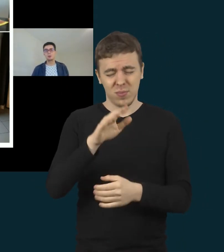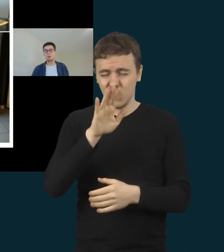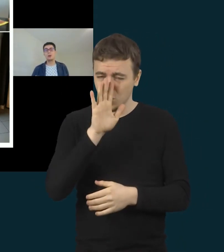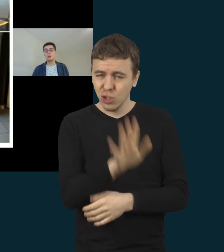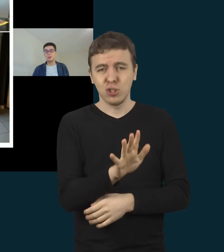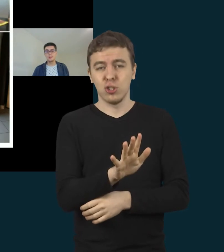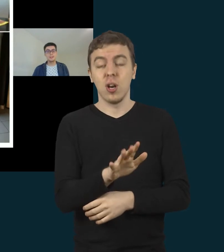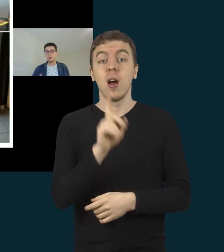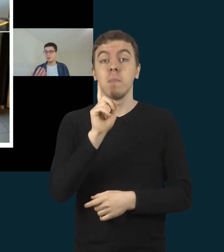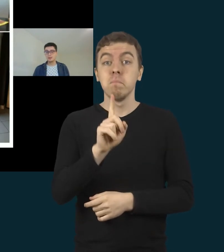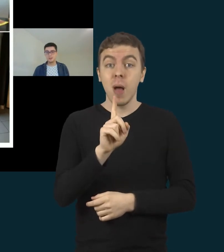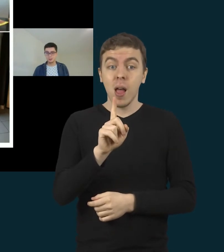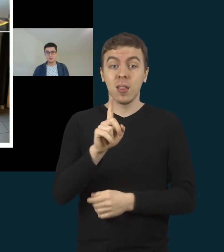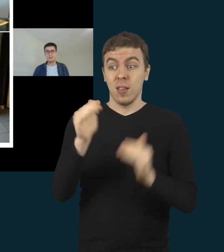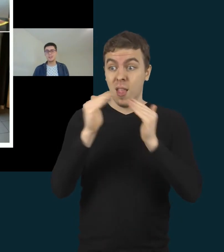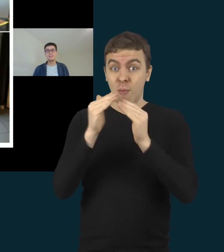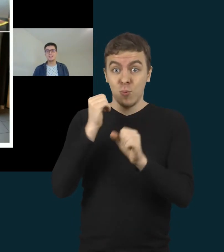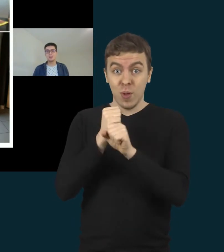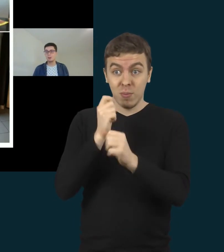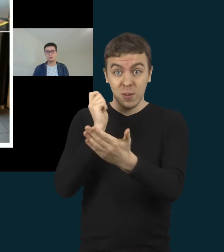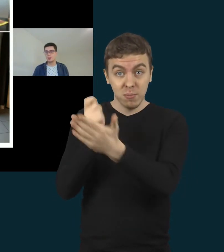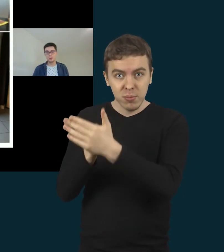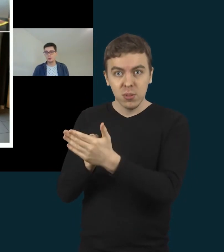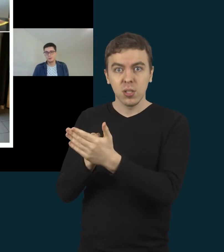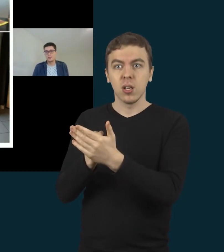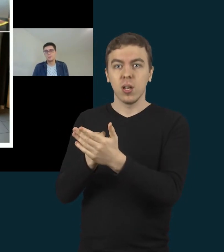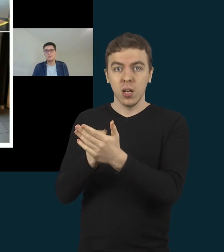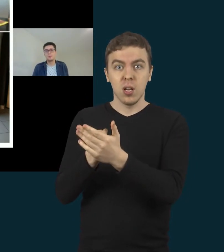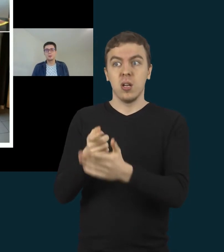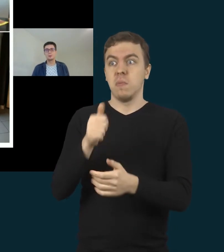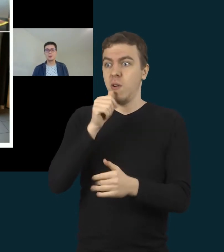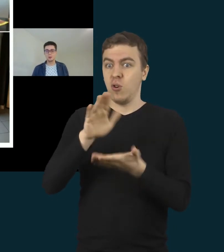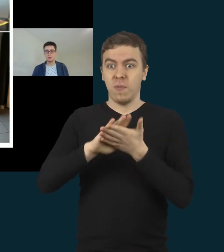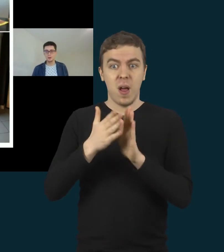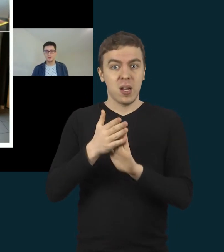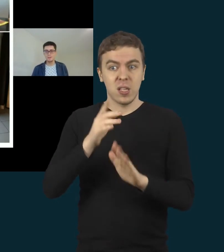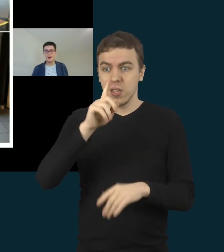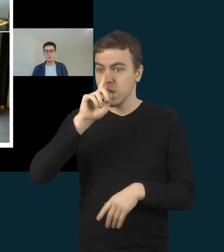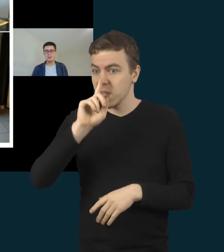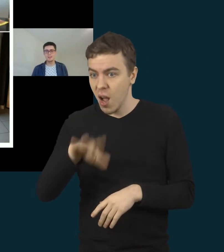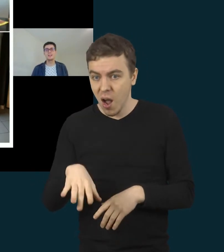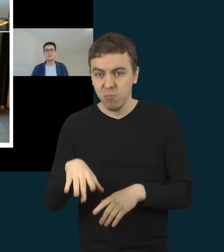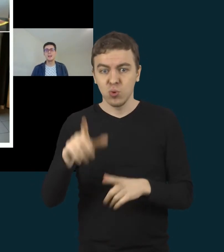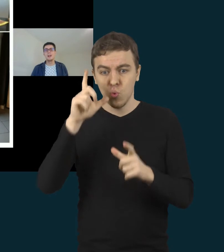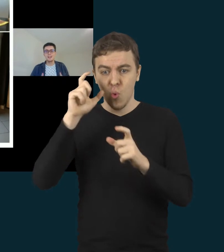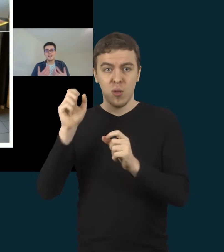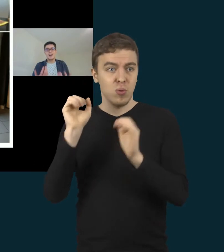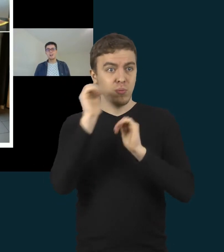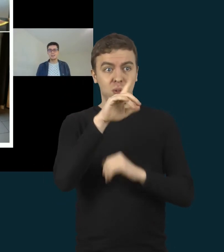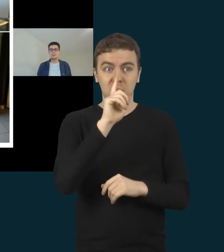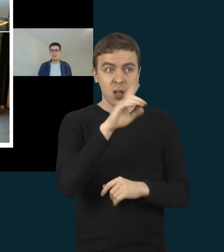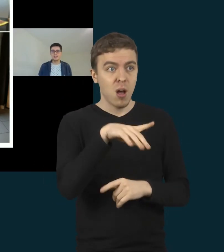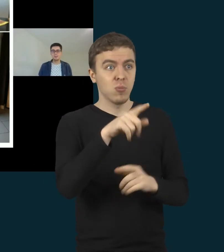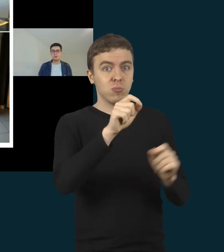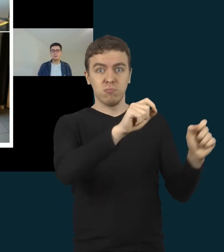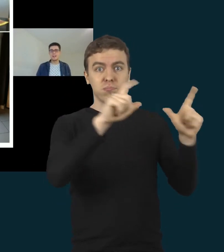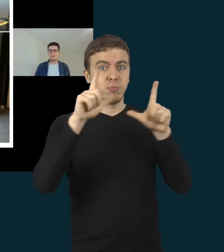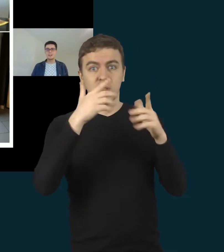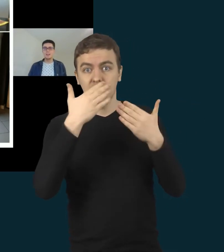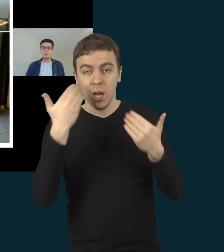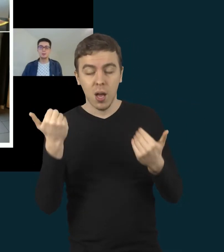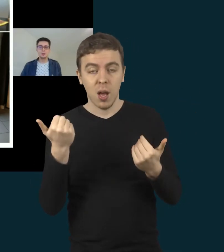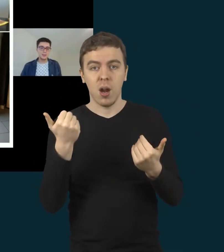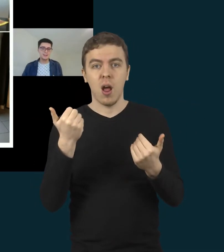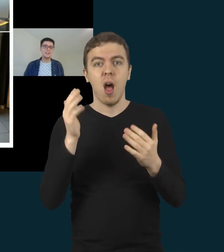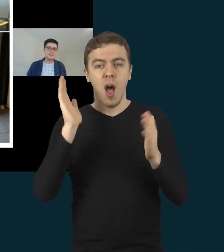sužinojo, kad jeigu jis nesutvarkys, tai jo nuotrauko, kaip nebus nuotraukos per pamoką, tai jis atrado savietą motyvaciją